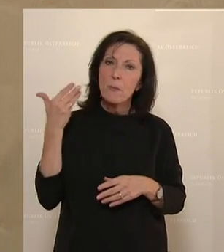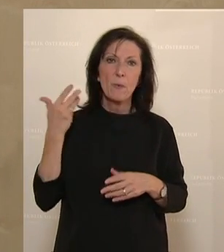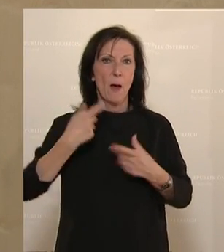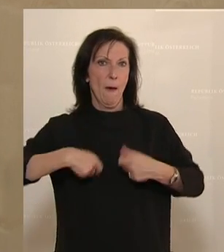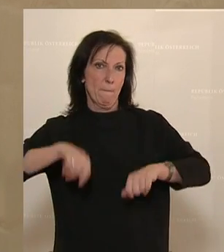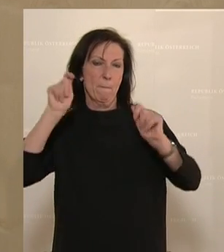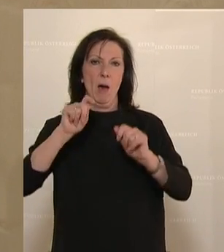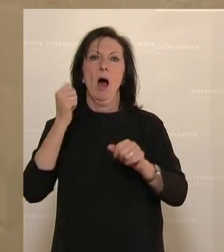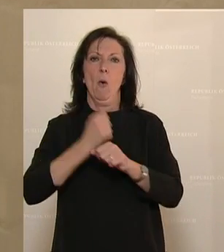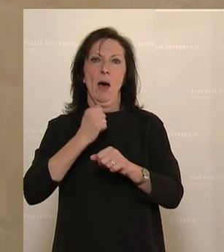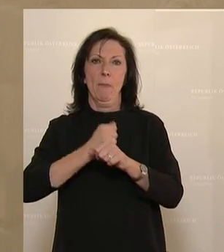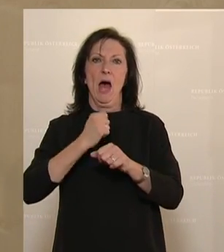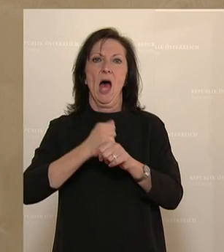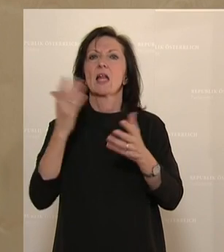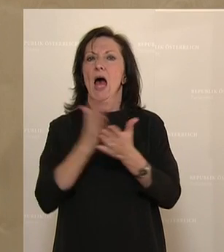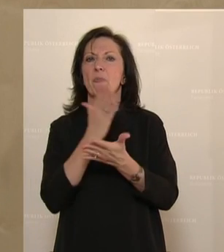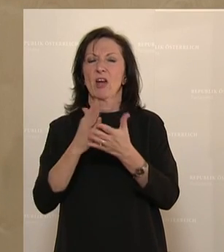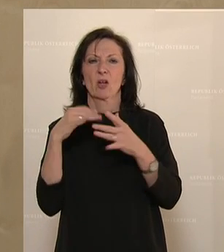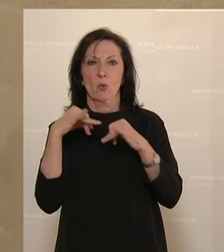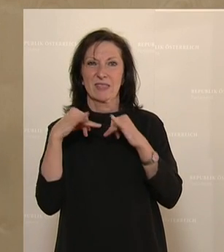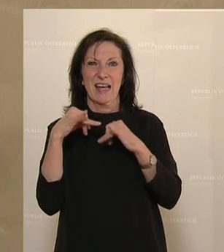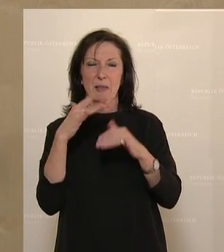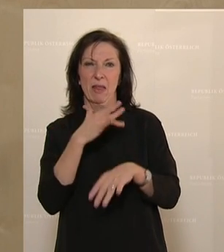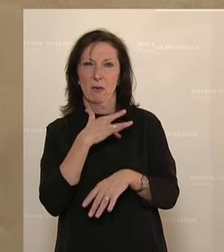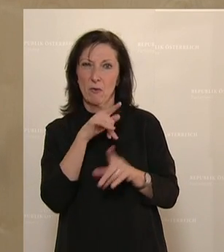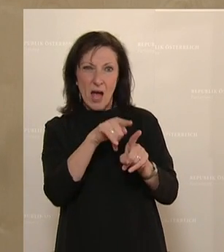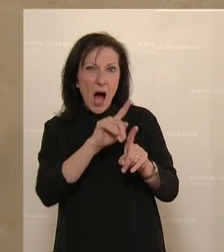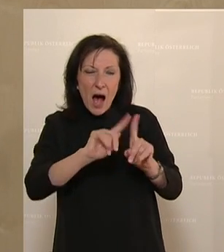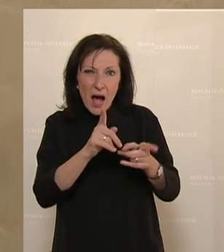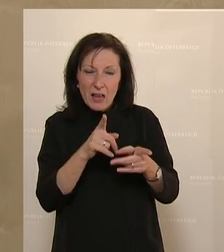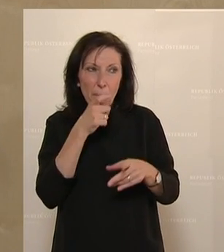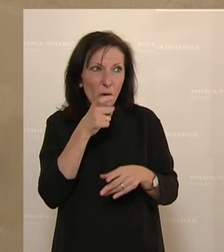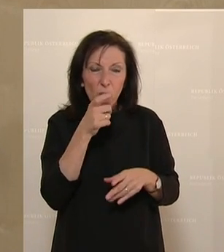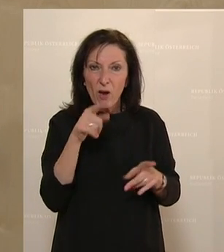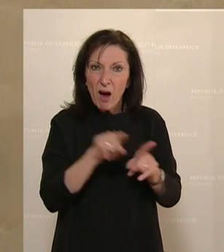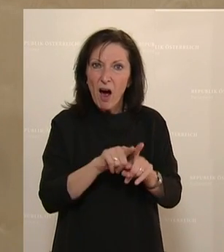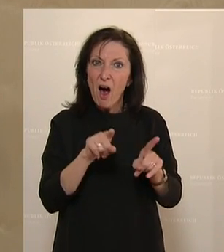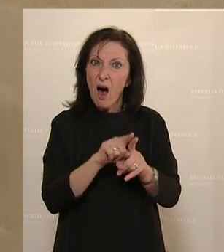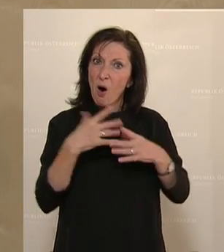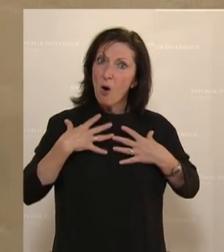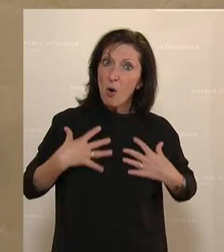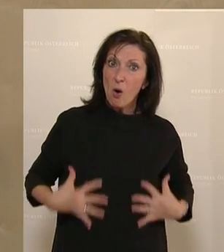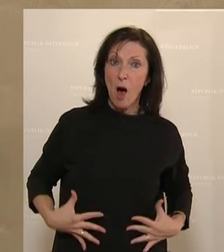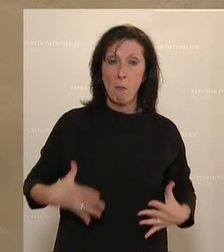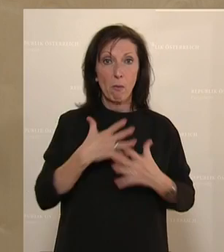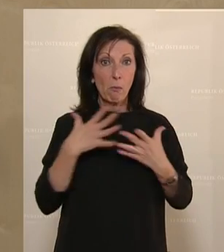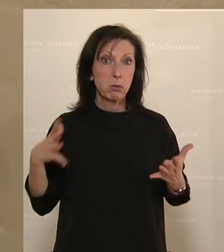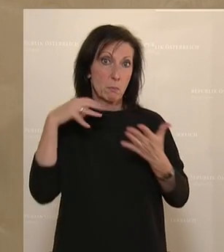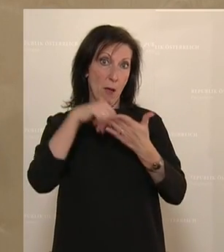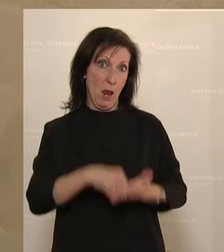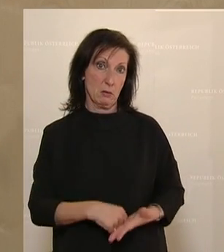Urlaubs- und Abweiterungskasse unterliegen, arbeiten auch zum Teil unter körperlich schweren Belastungen